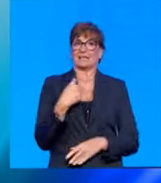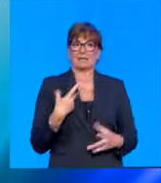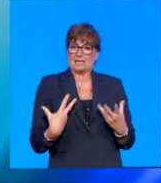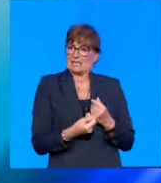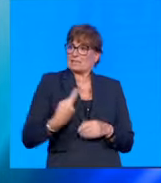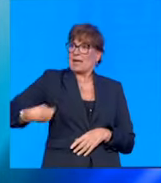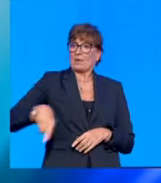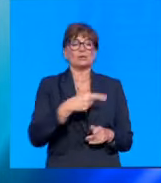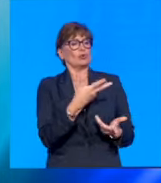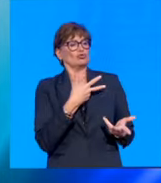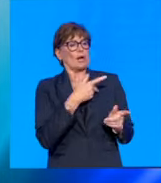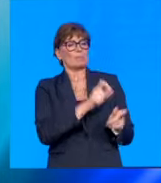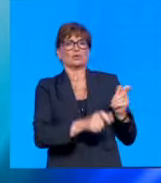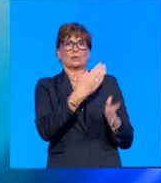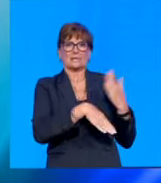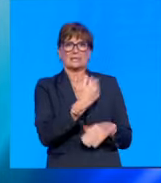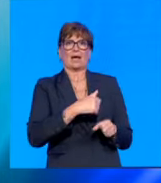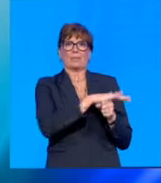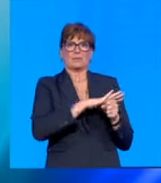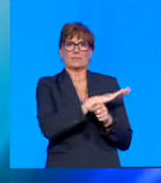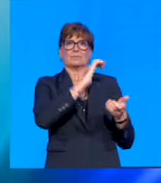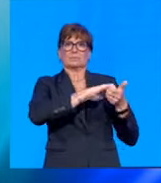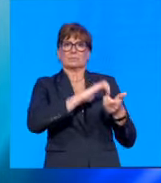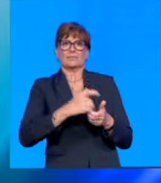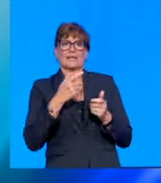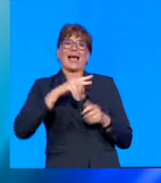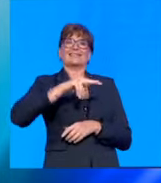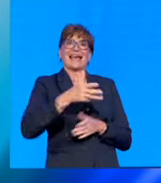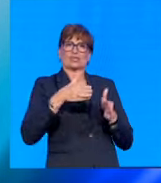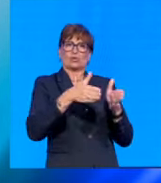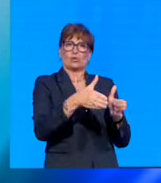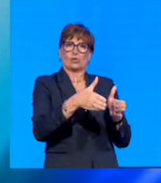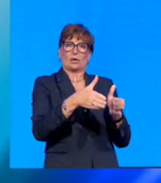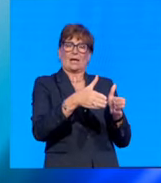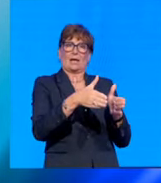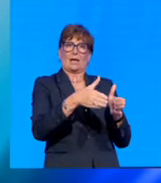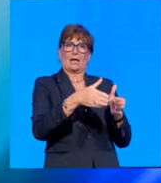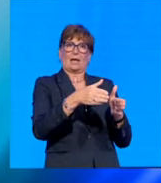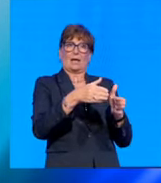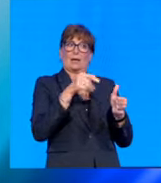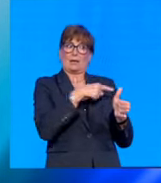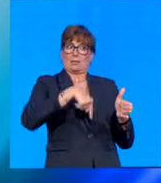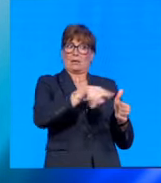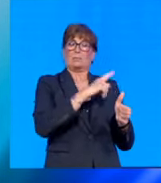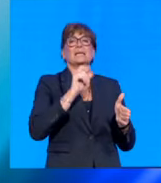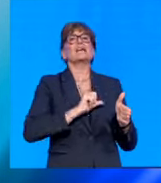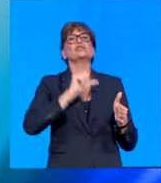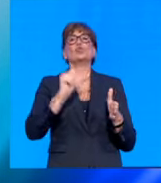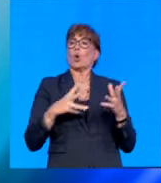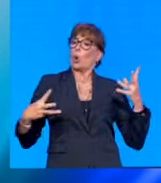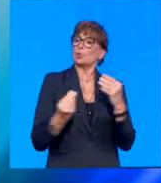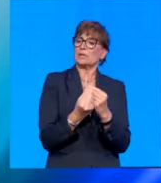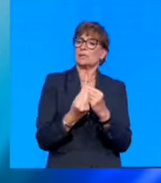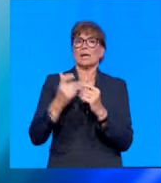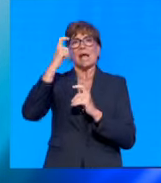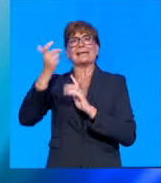disabilità, le famiglie, le associazioni, gli enti del terzo settore, perché solo uniti, mondo delle istituzioni,